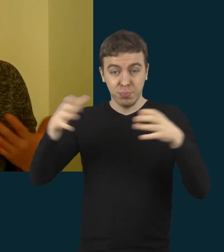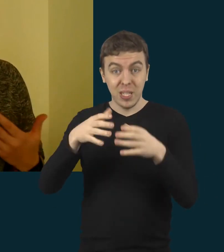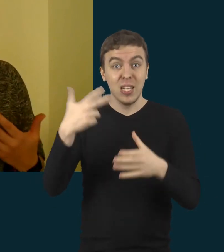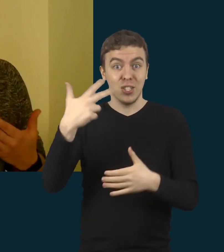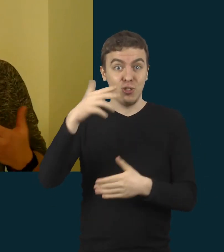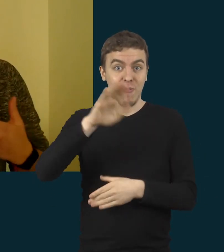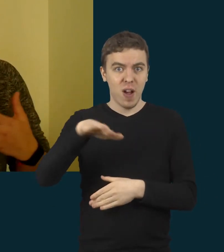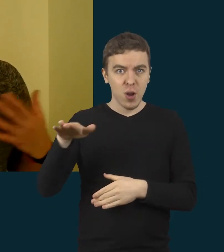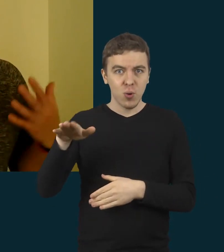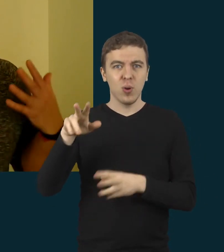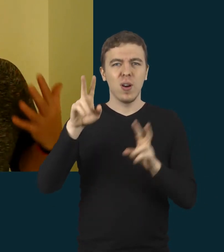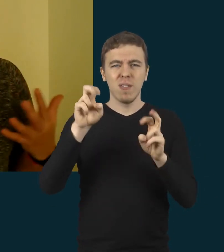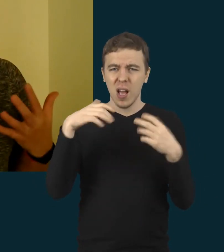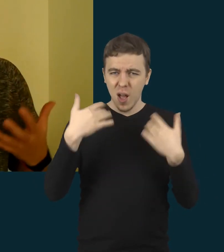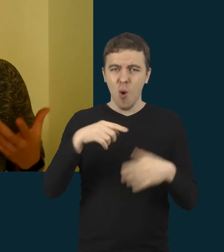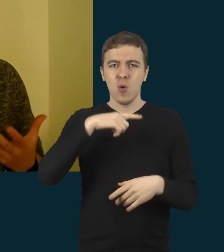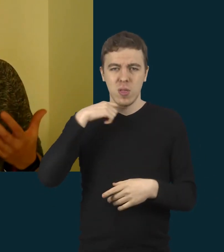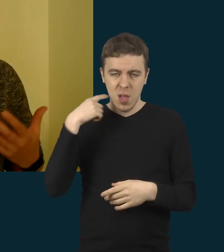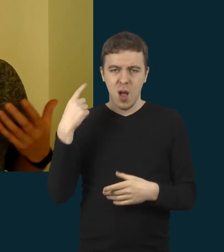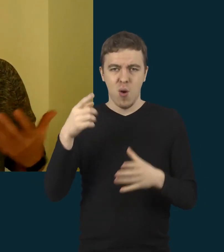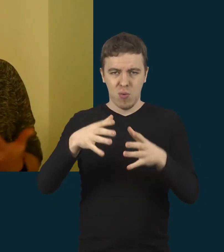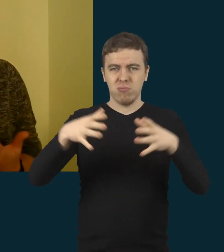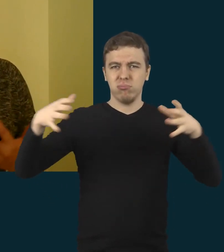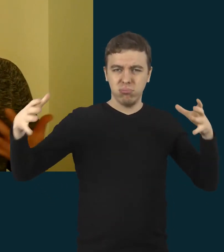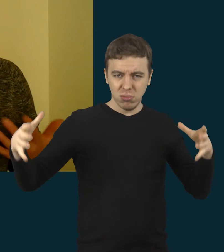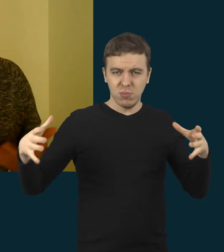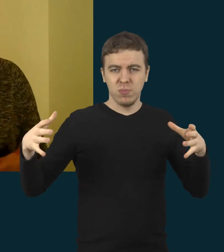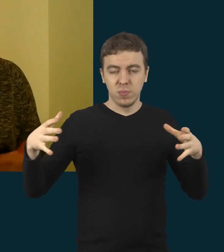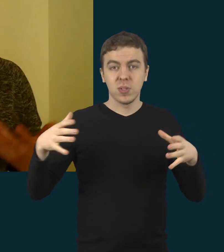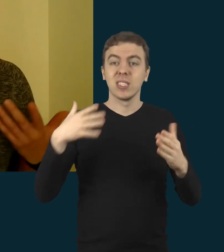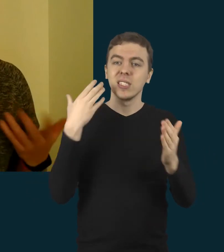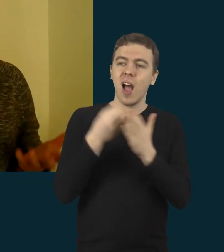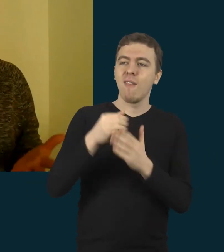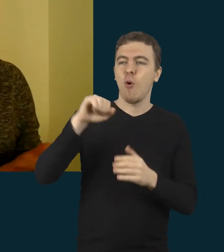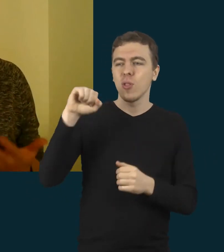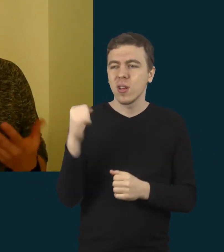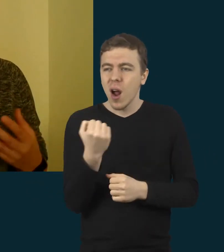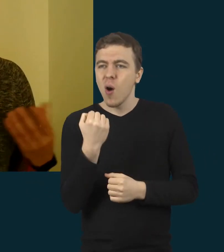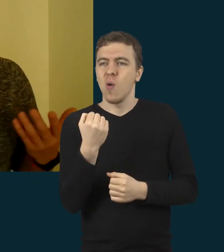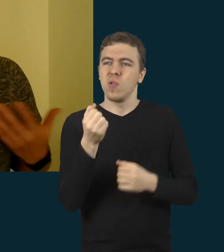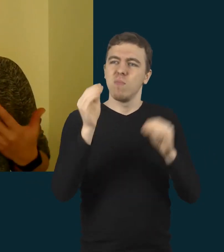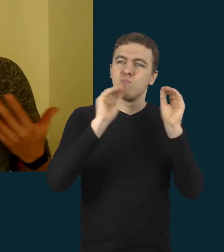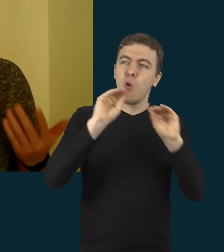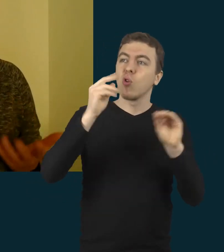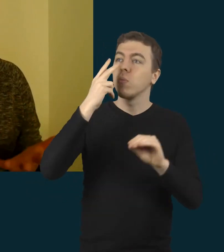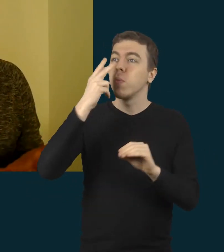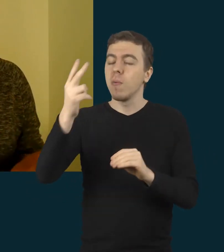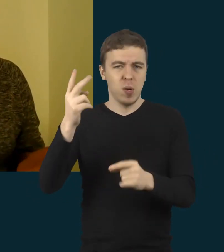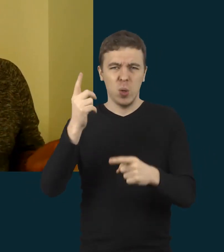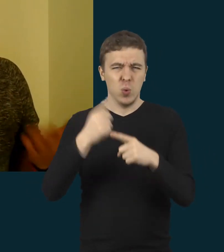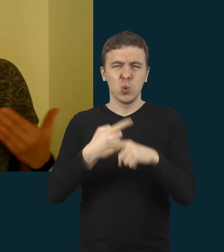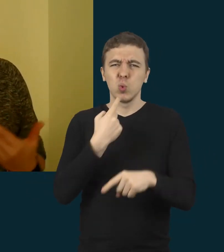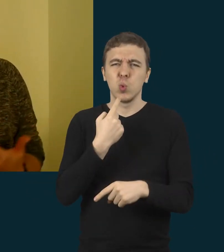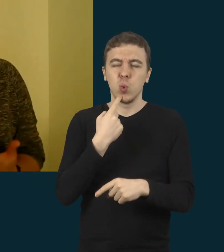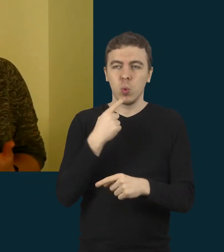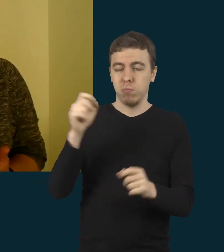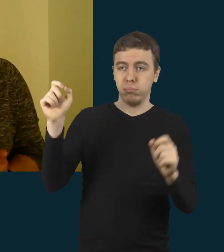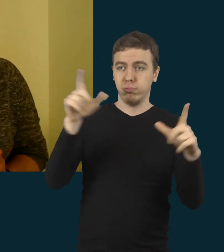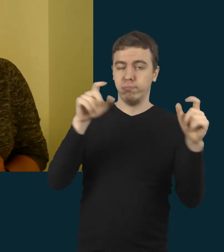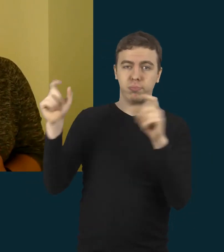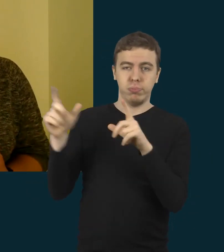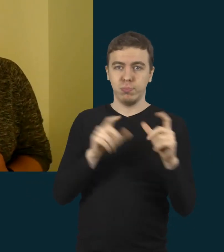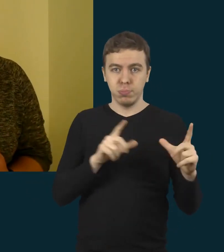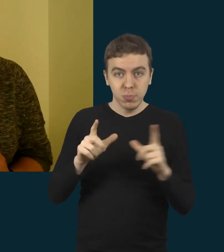aišku, kad tai jau yra didelė grupė ir joje pamatyti savo draugą ar mokytoju, tu gali tik keletą minučioje nepradžioje.